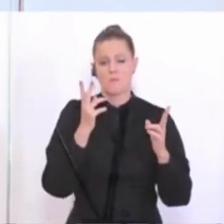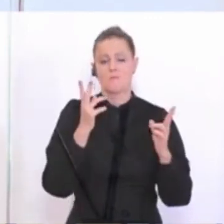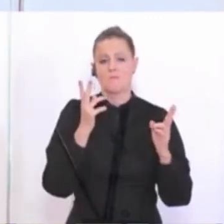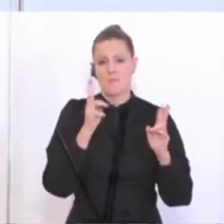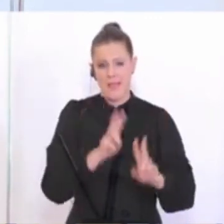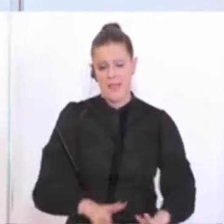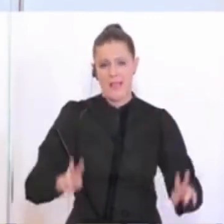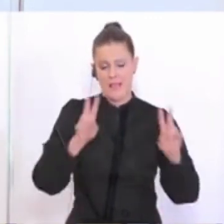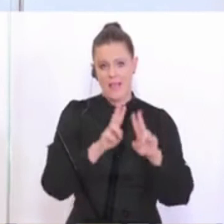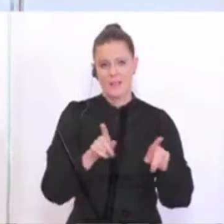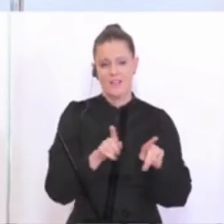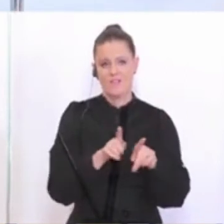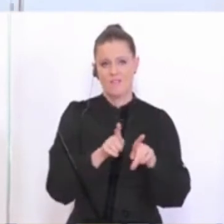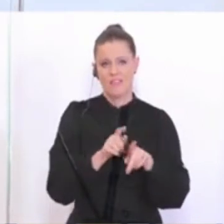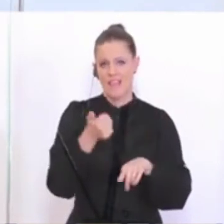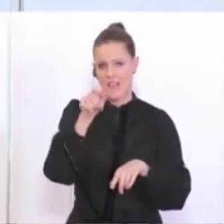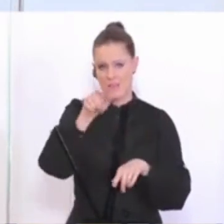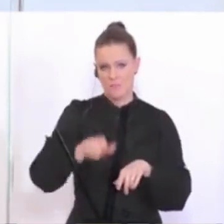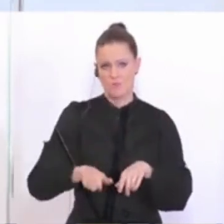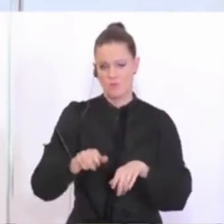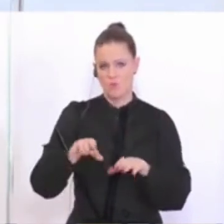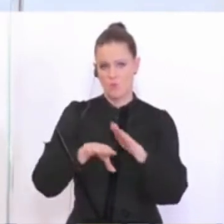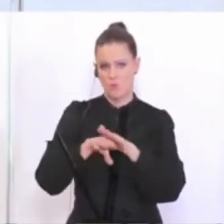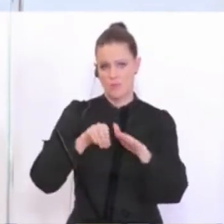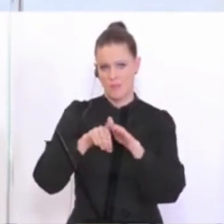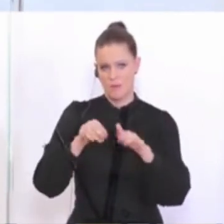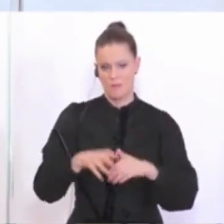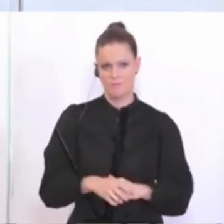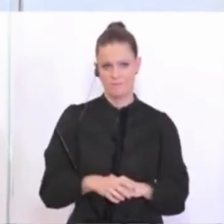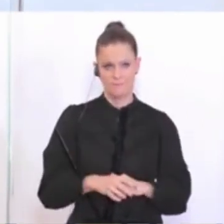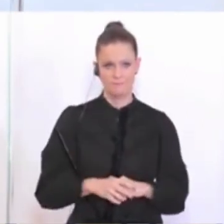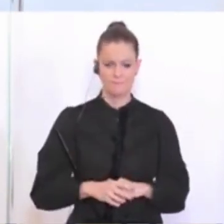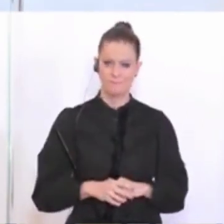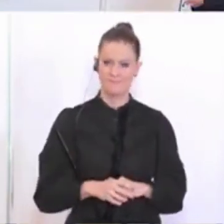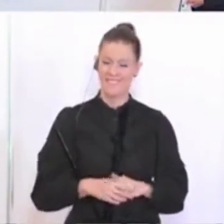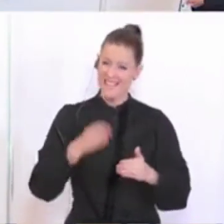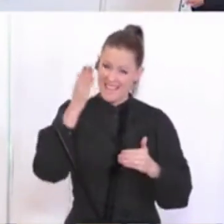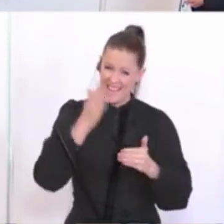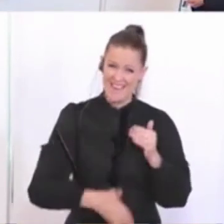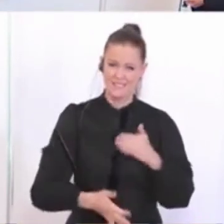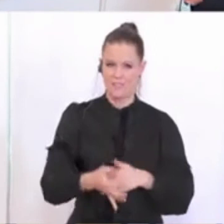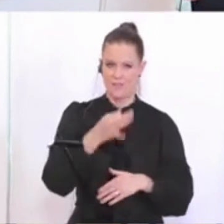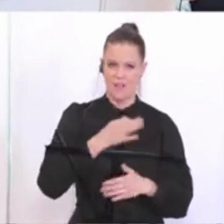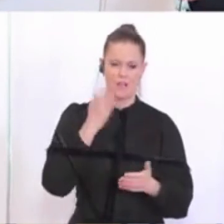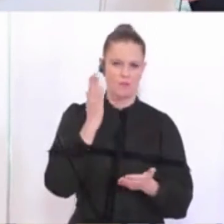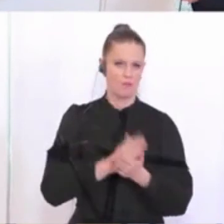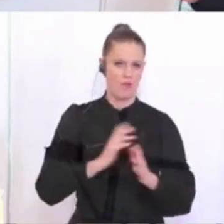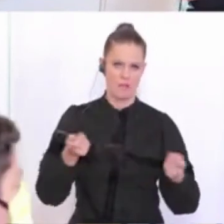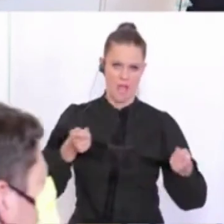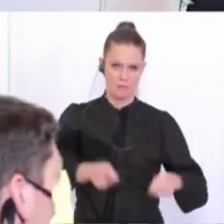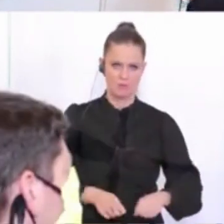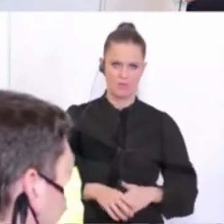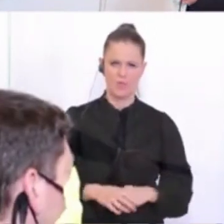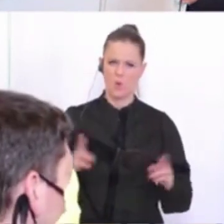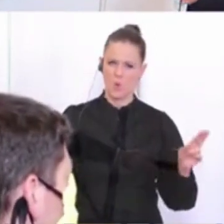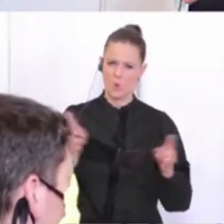wäre, denn Ein-Personen-Unternehmen beispielsweise, ja. So, allerletzte Frage noch hier und dann müssen wir Schluss machen.